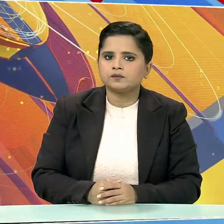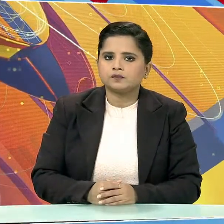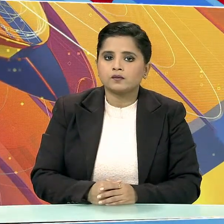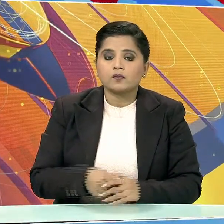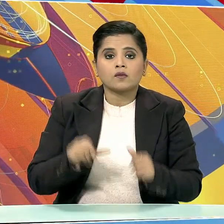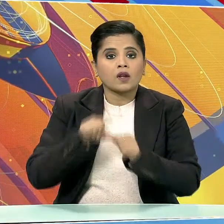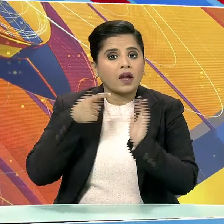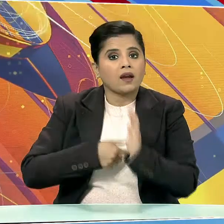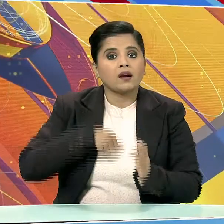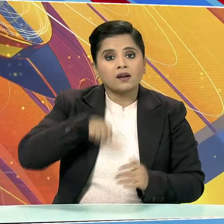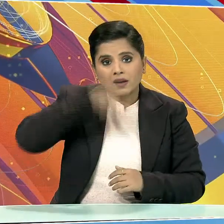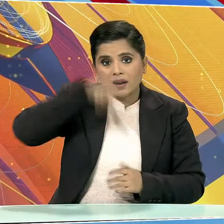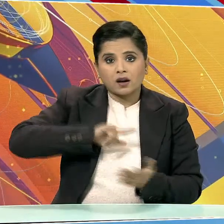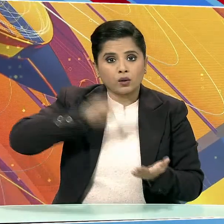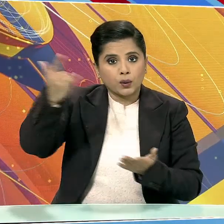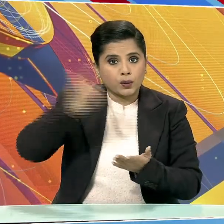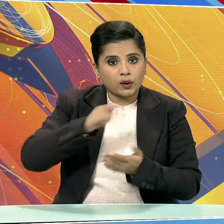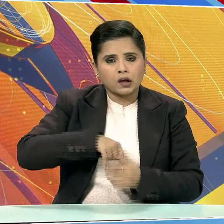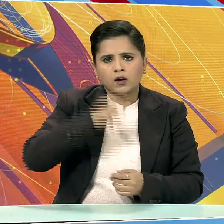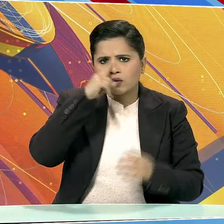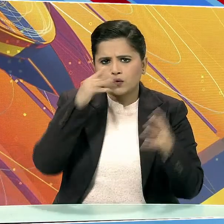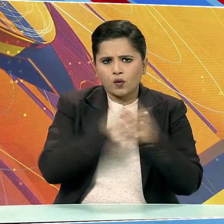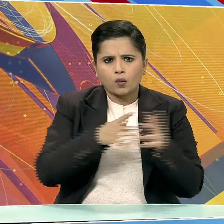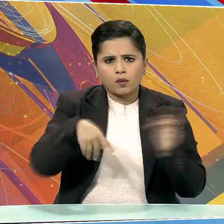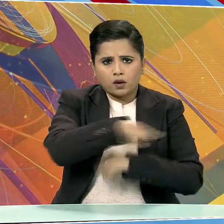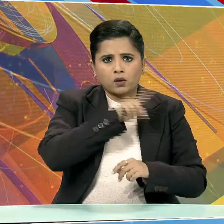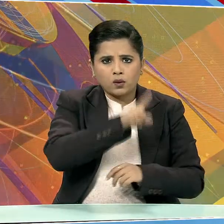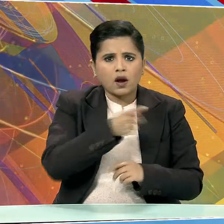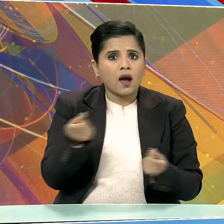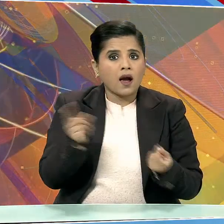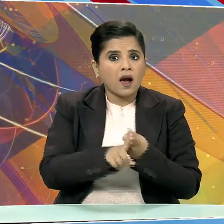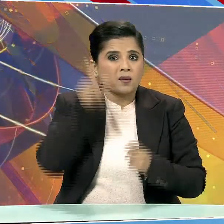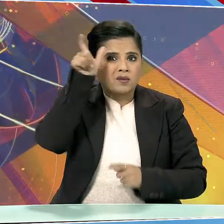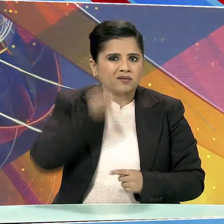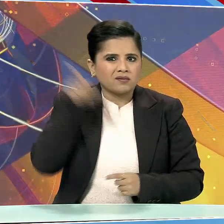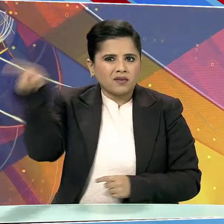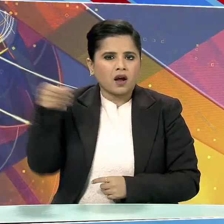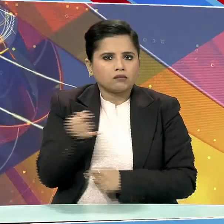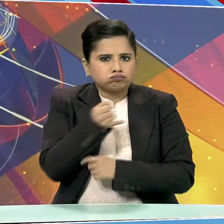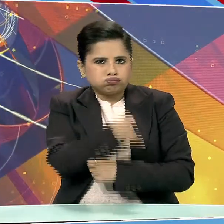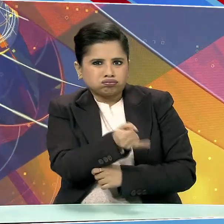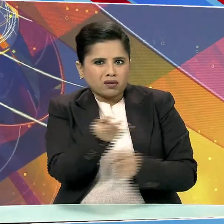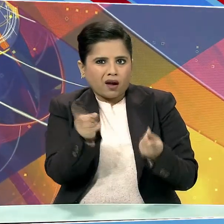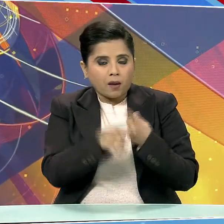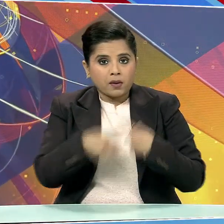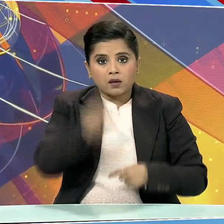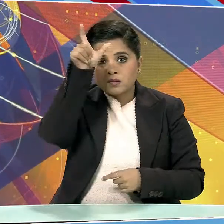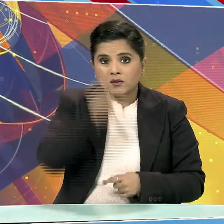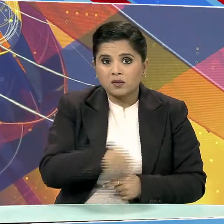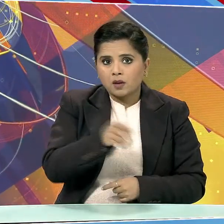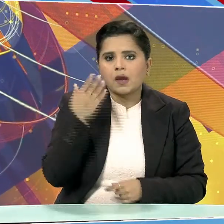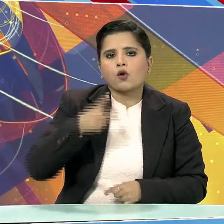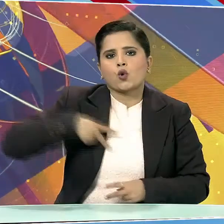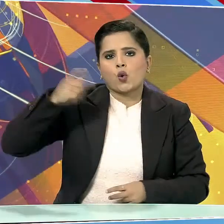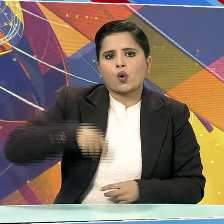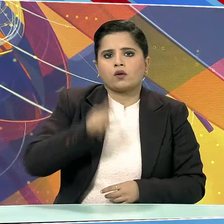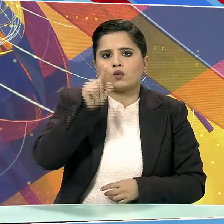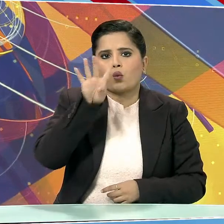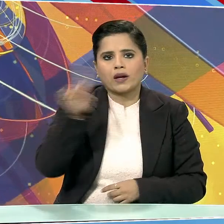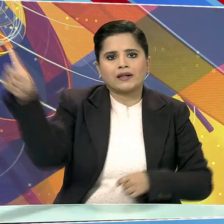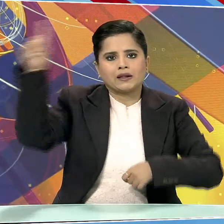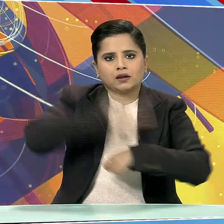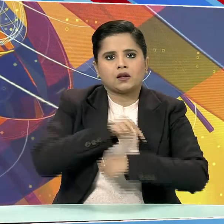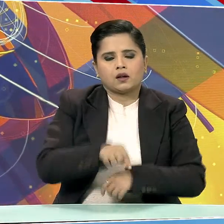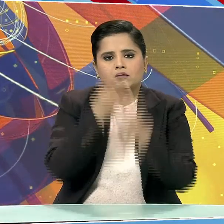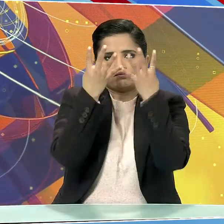एर इंडिया की उडान में महिला सहयात्री पर कथित तौर पर पिशाप करने वाले व्यक्ति को कोट ने 14 दिनों